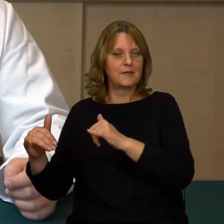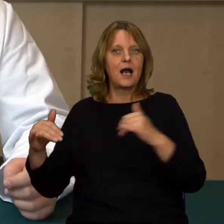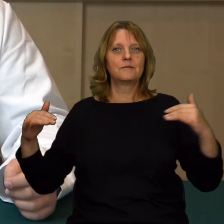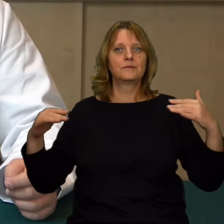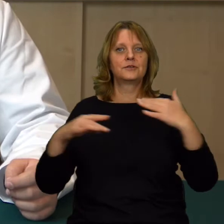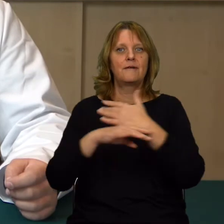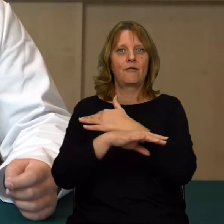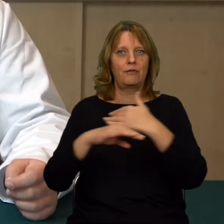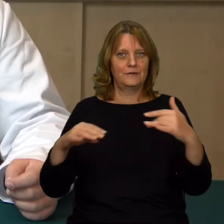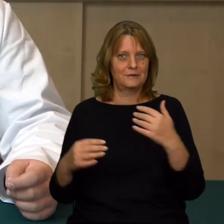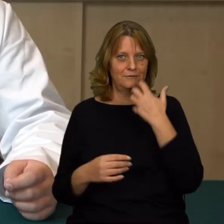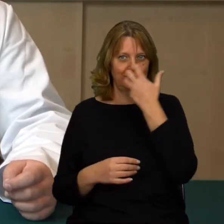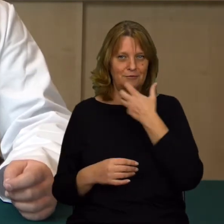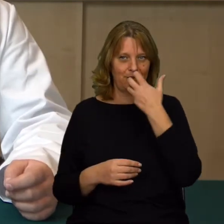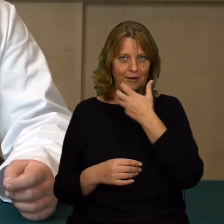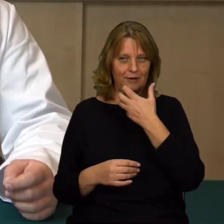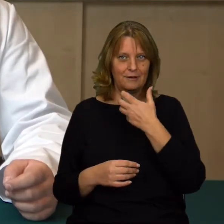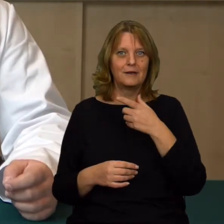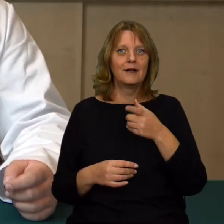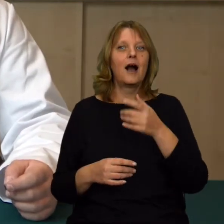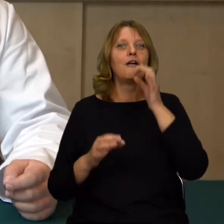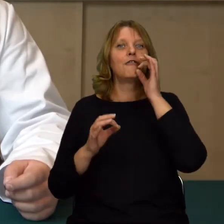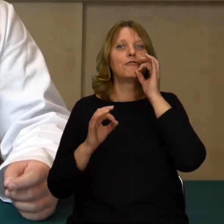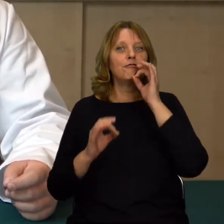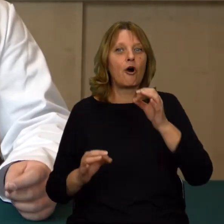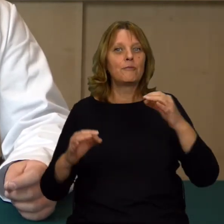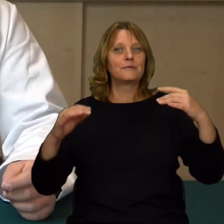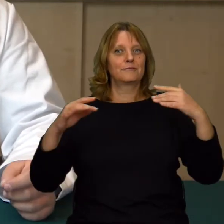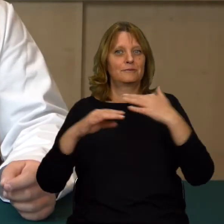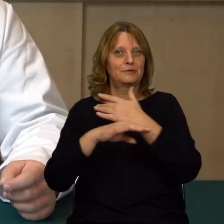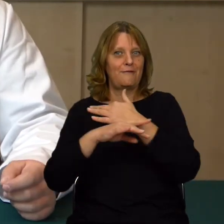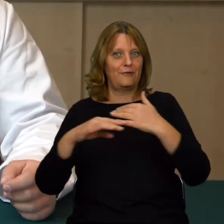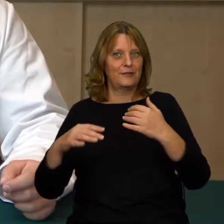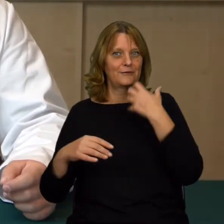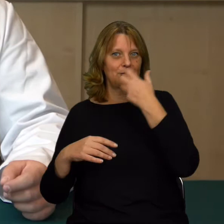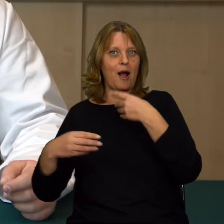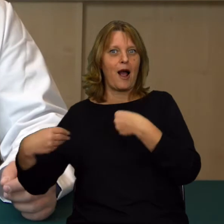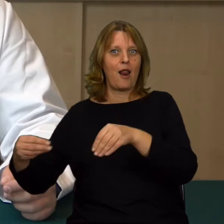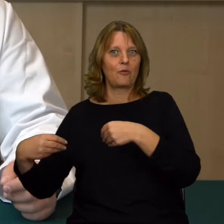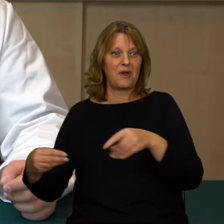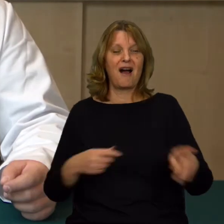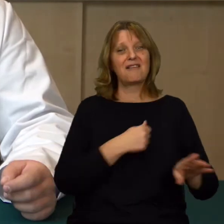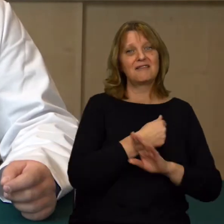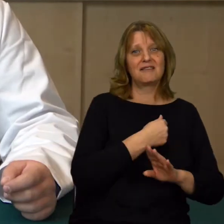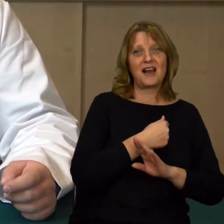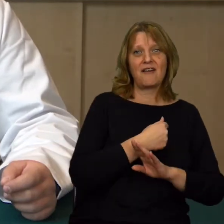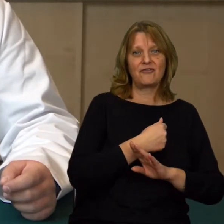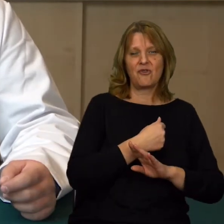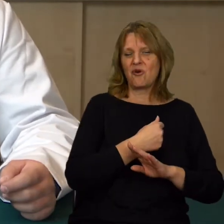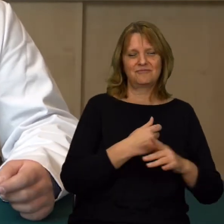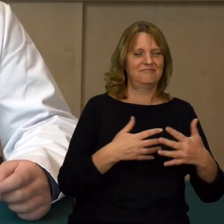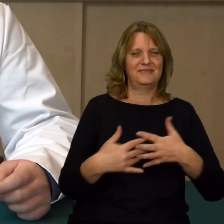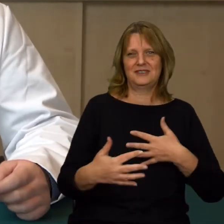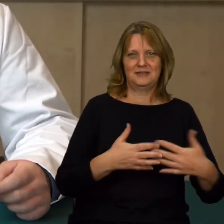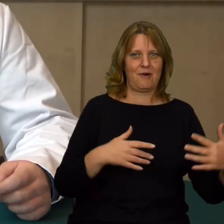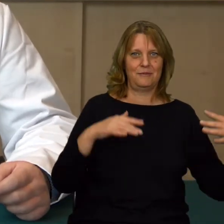przewodnictwem cieplnym. To dobrym przewodnikiem ciepła jest aluminium. A z bardzo słabym wręcz izolatorem